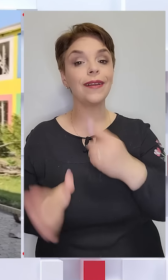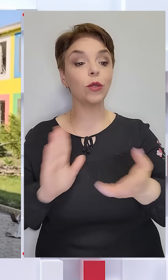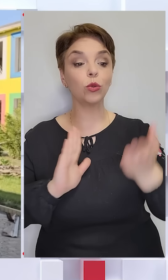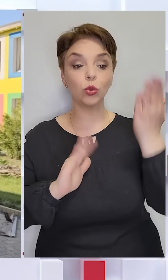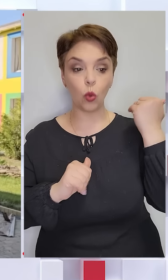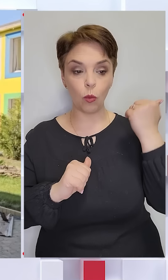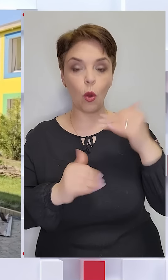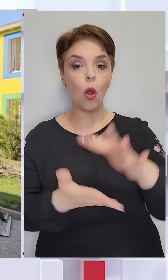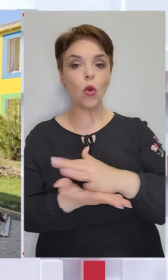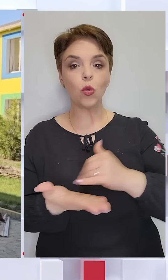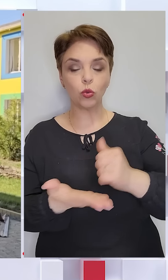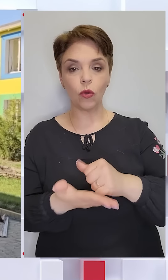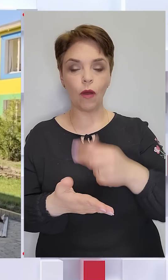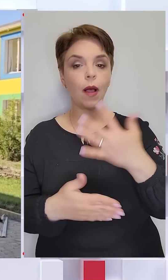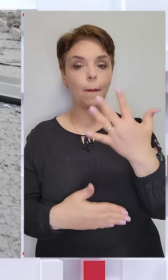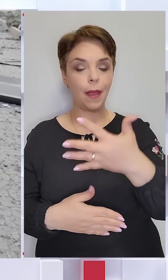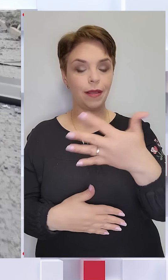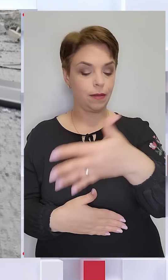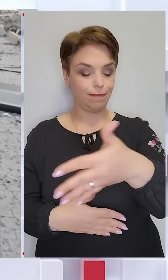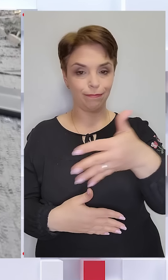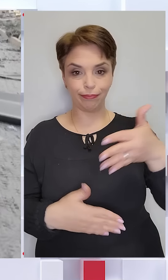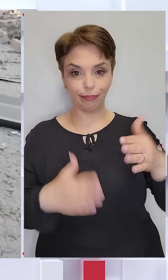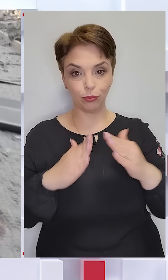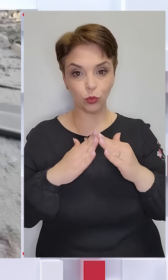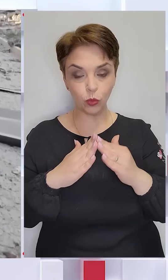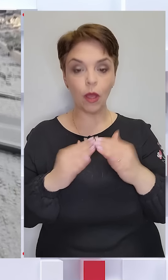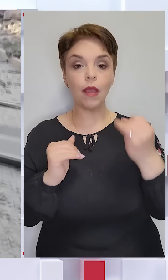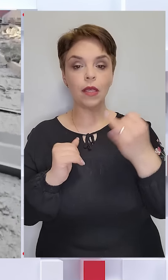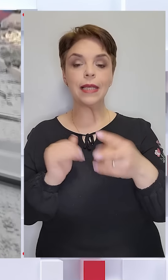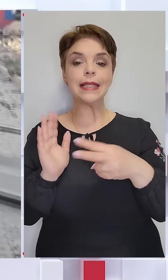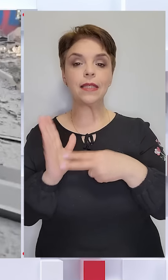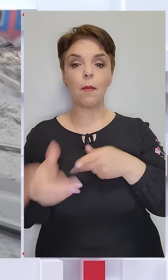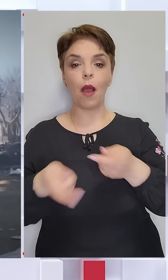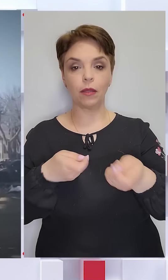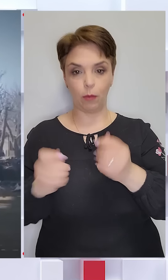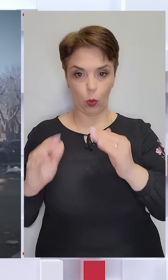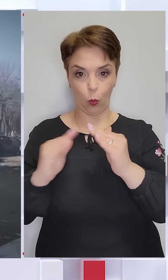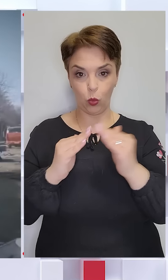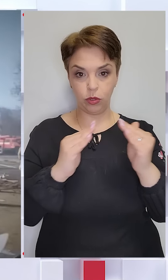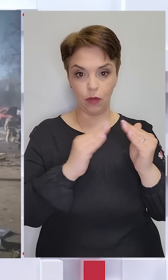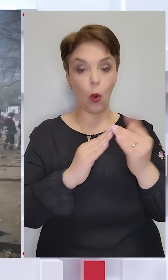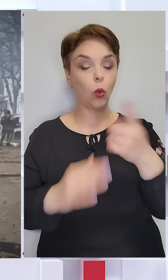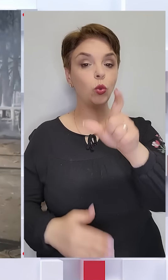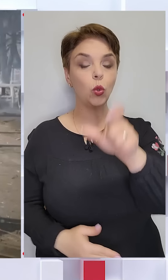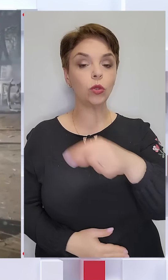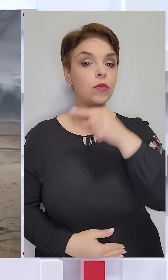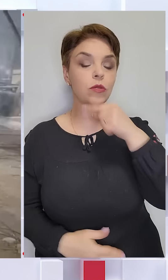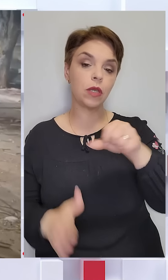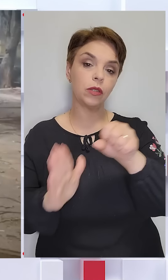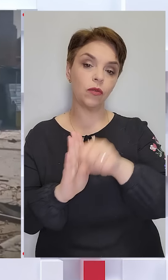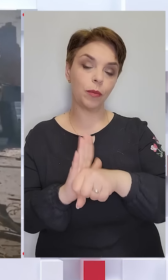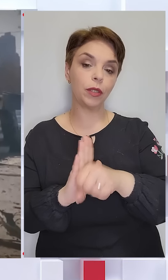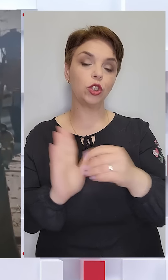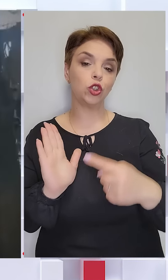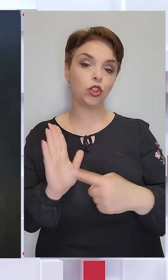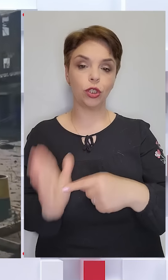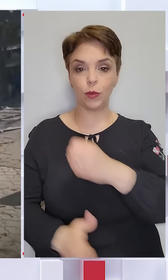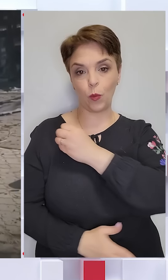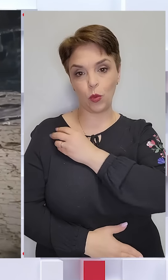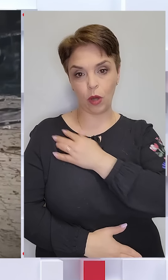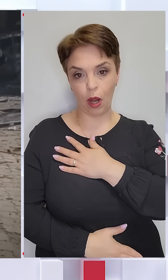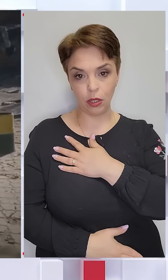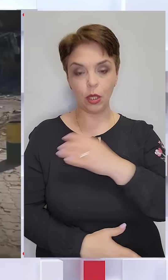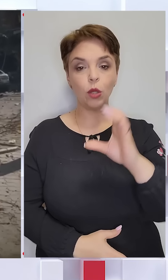тому. Руйнувань зазнали п'ять багатоповерхівок і сім адмінбудівель. Одну людину росіяни вбили, ще шістьох